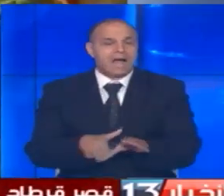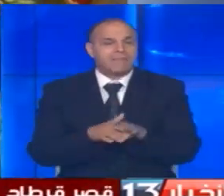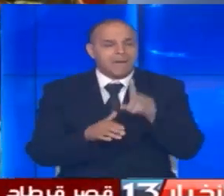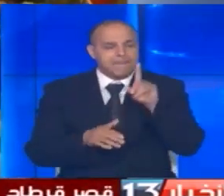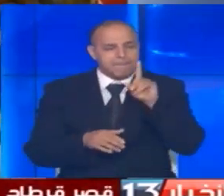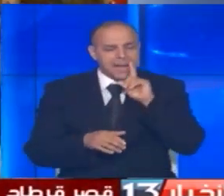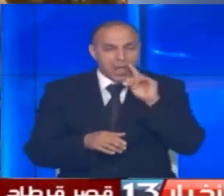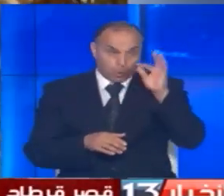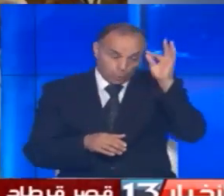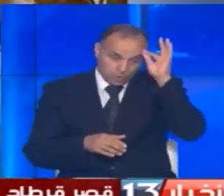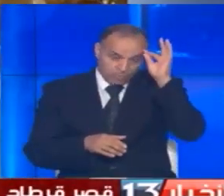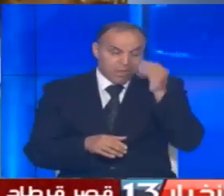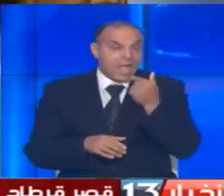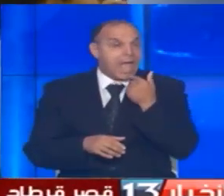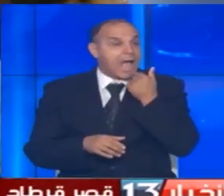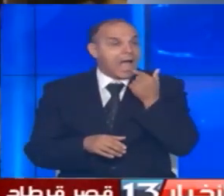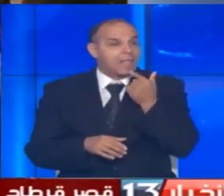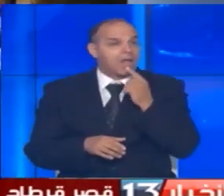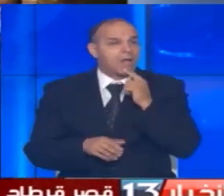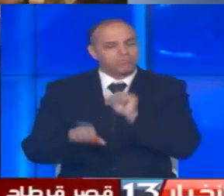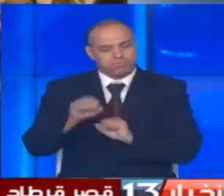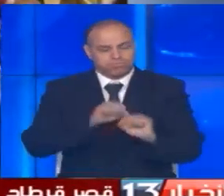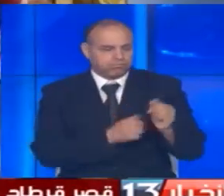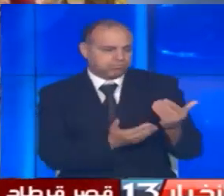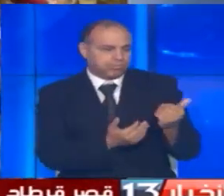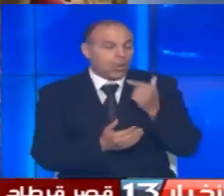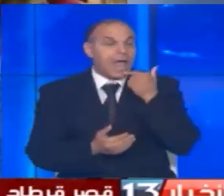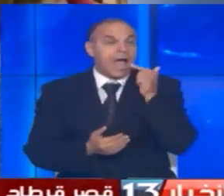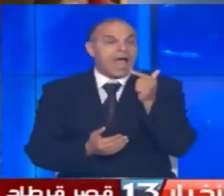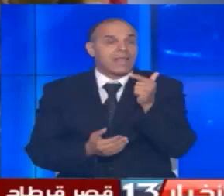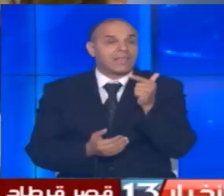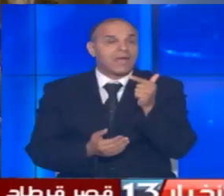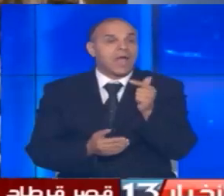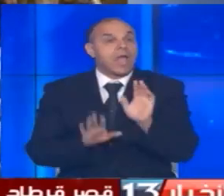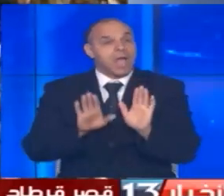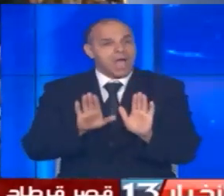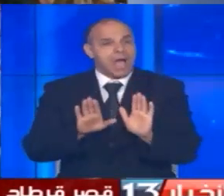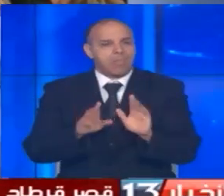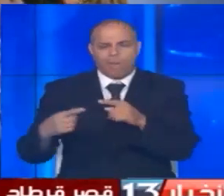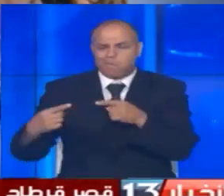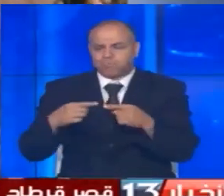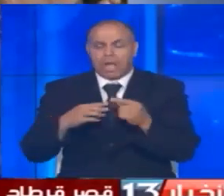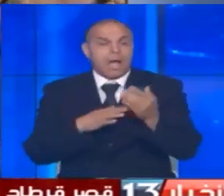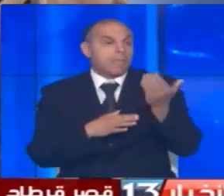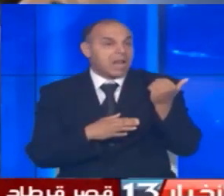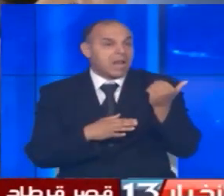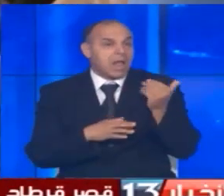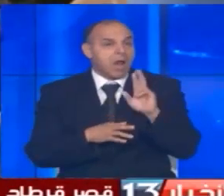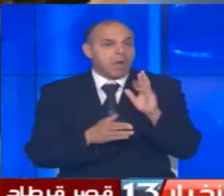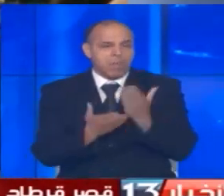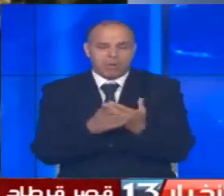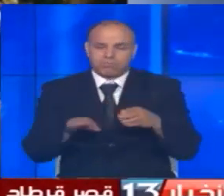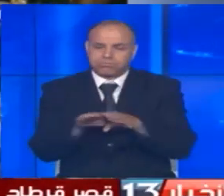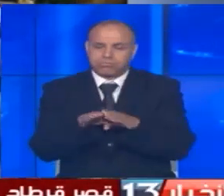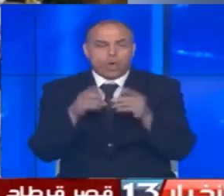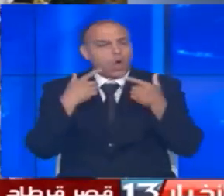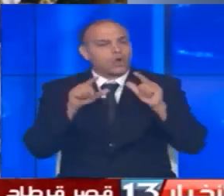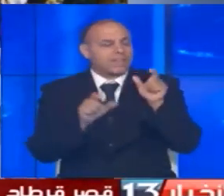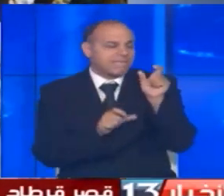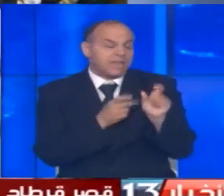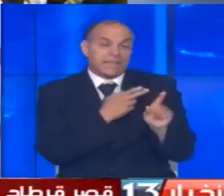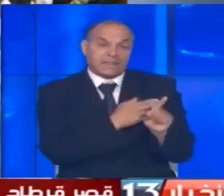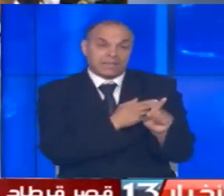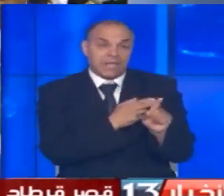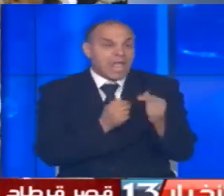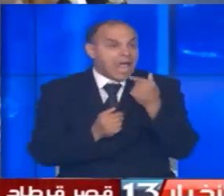بالمرأة التونسية وكما كان منتظرا خصص حيز هم منه للجدل الذي أثره تقرير المساواة والحريات الفردية